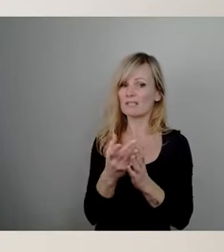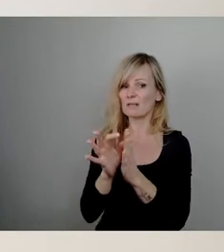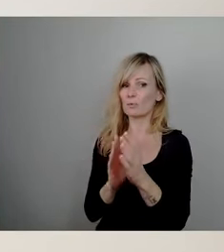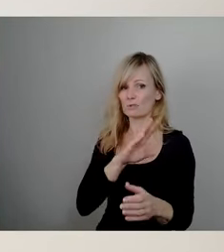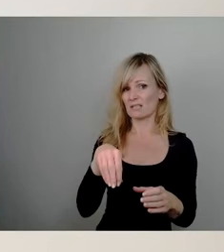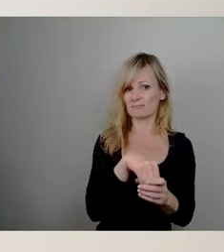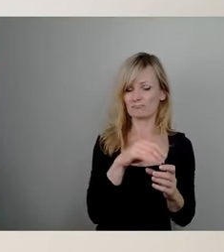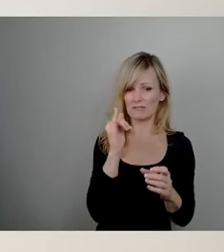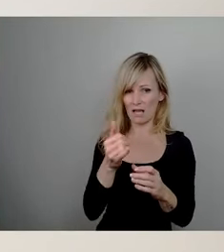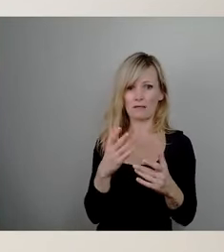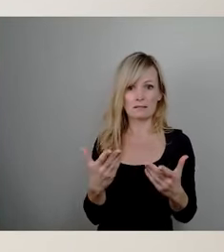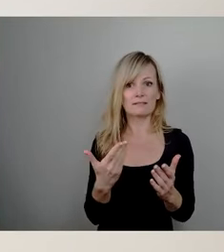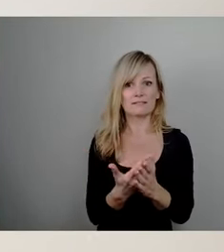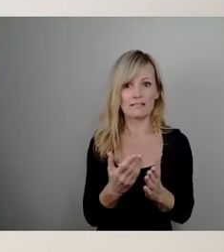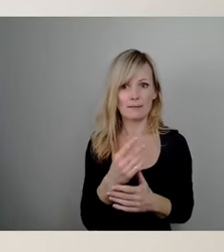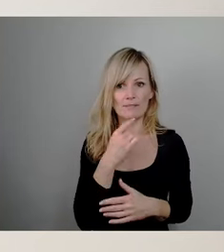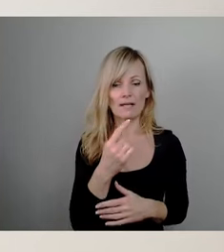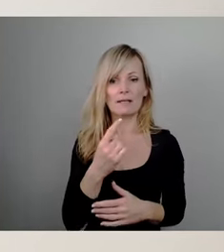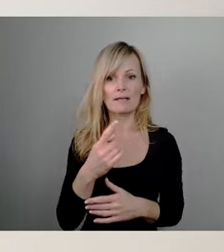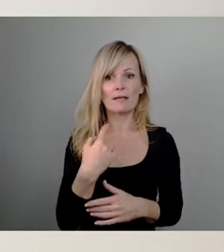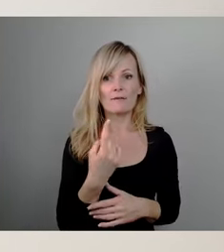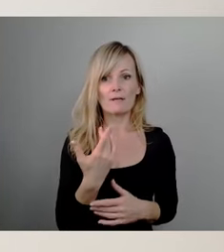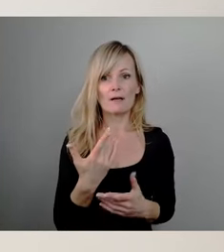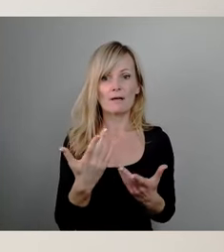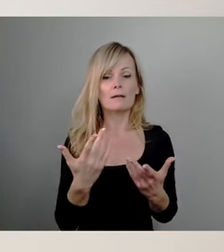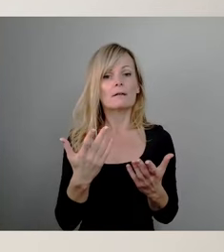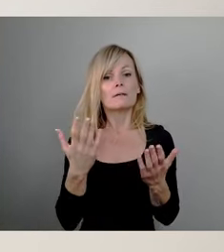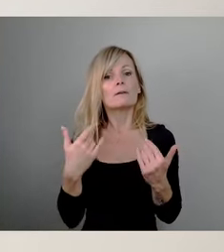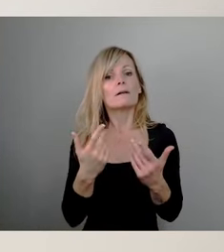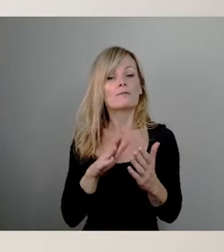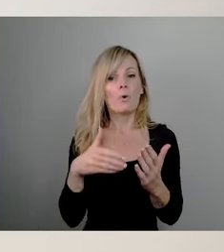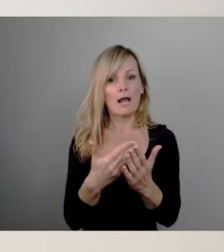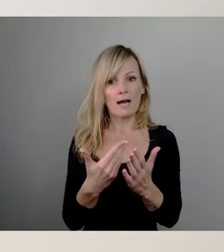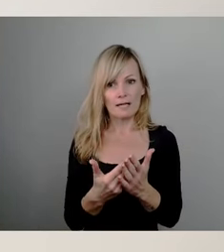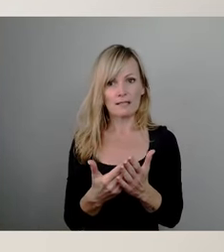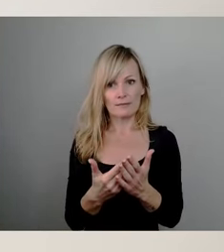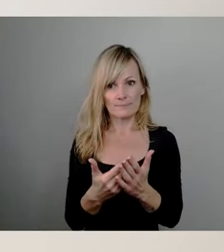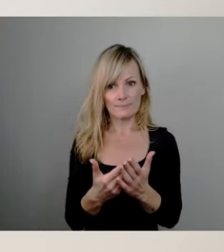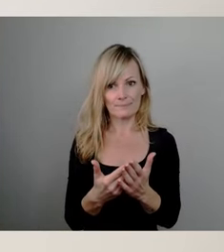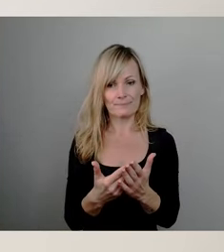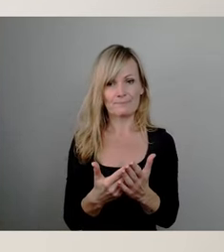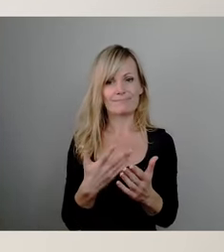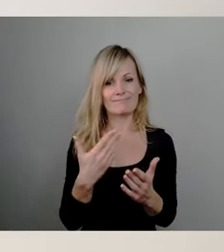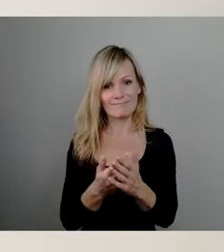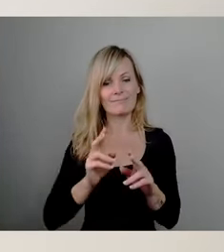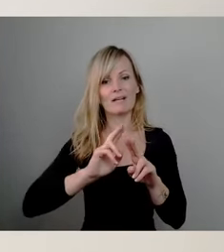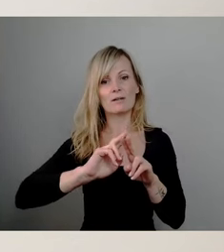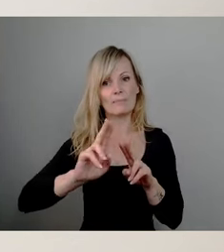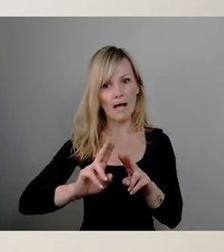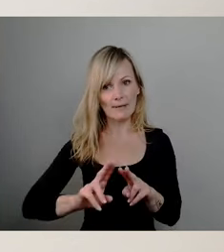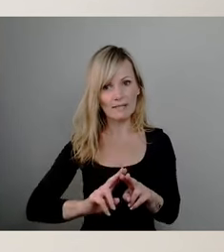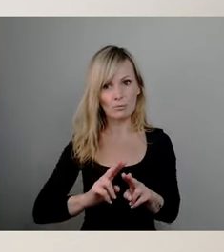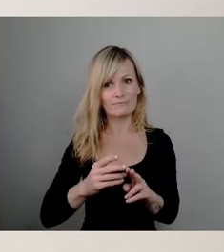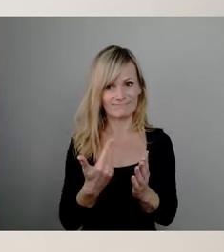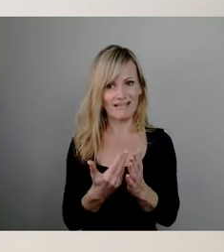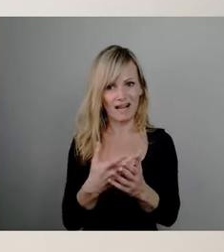das ist, was ich angekündigt habe, wir hatten die Vorlage berechtigterweise noch mal zu Überarbeitung bekommen, was die